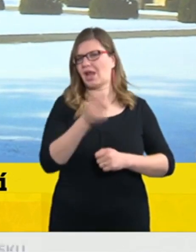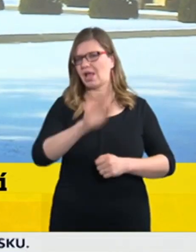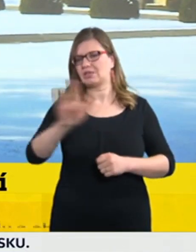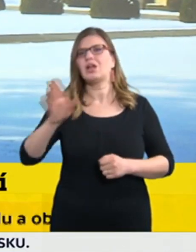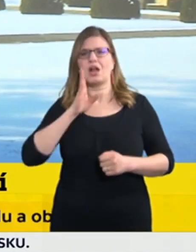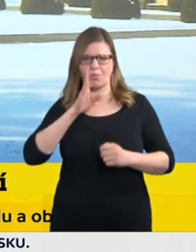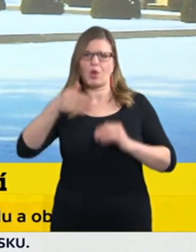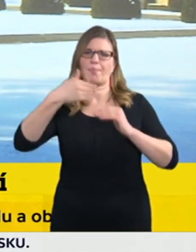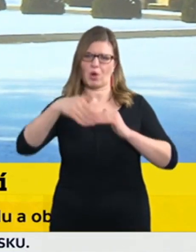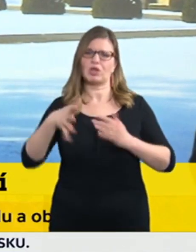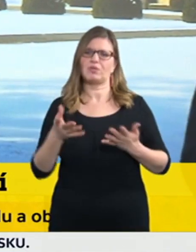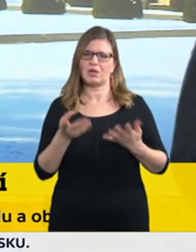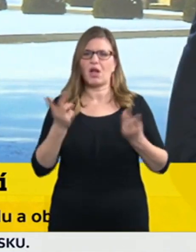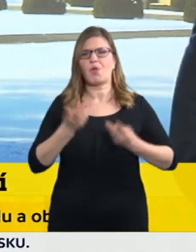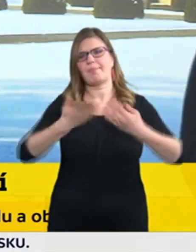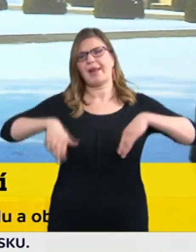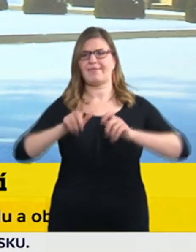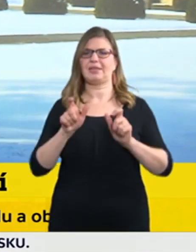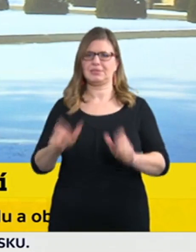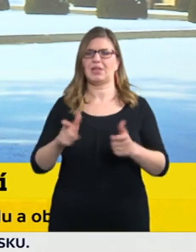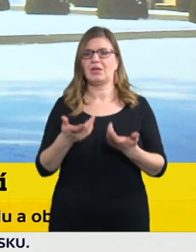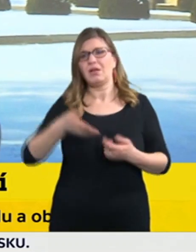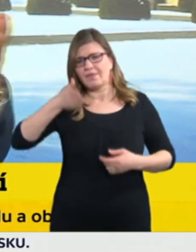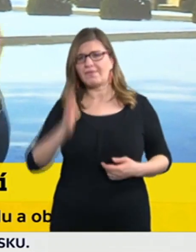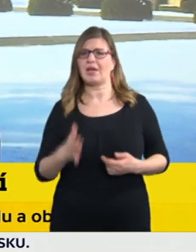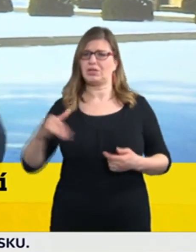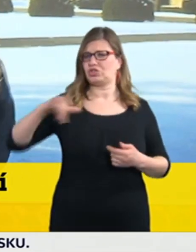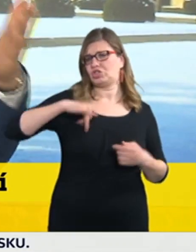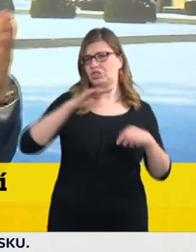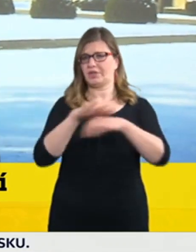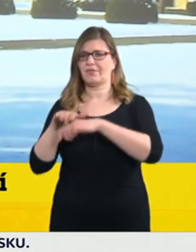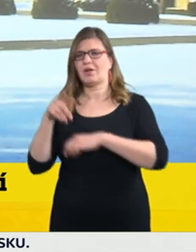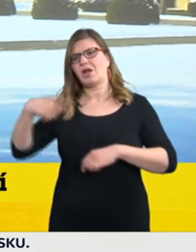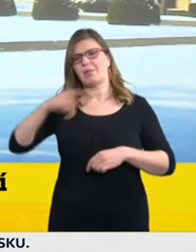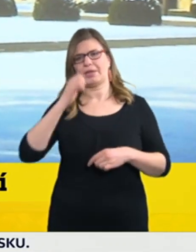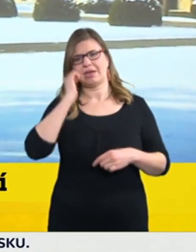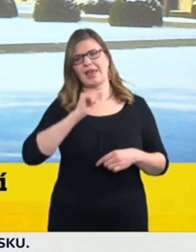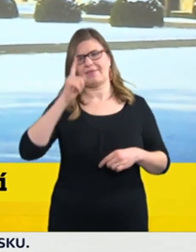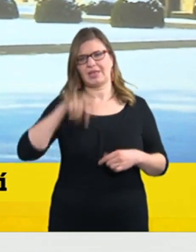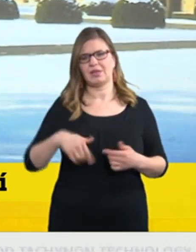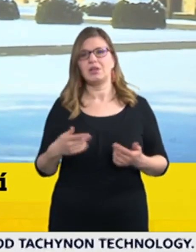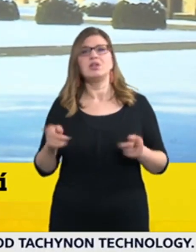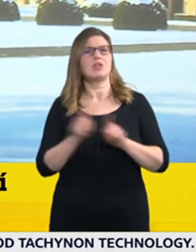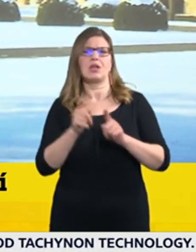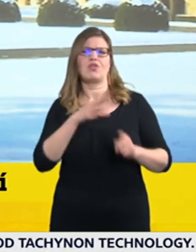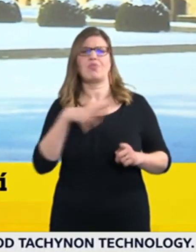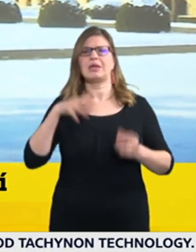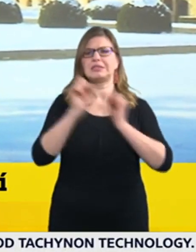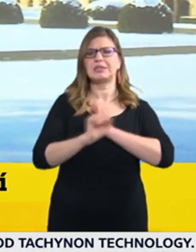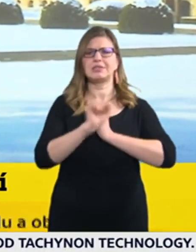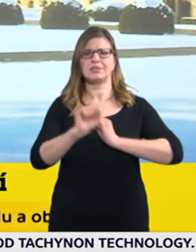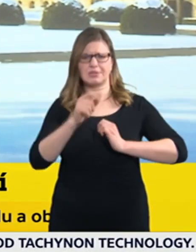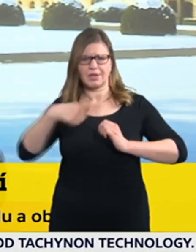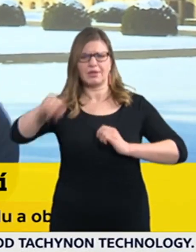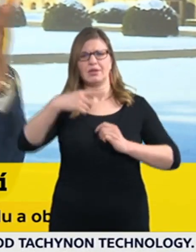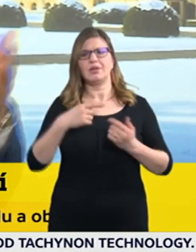i z preventivních důvodů považujeme za fér to říci dopředu podobně, jako když se jezdí po silnicích a když se třeba chystá nějaká dopravní